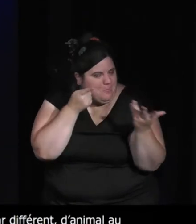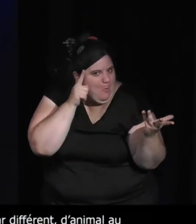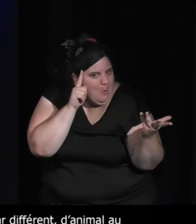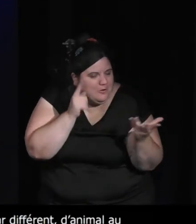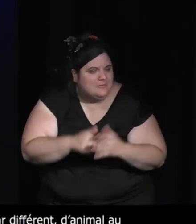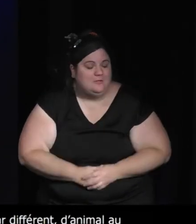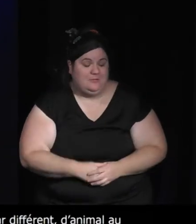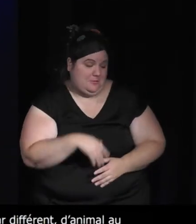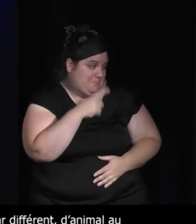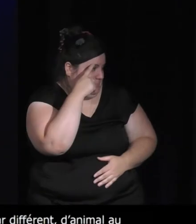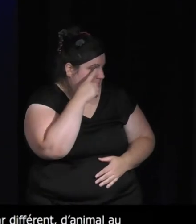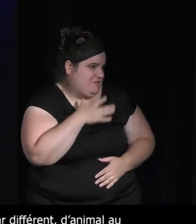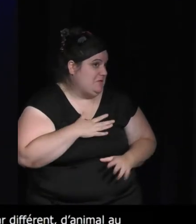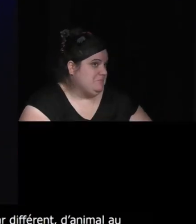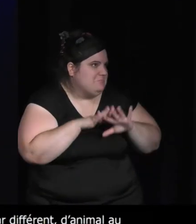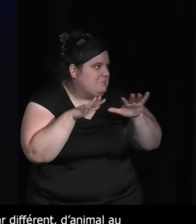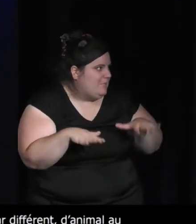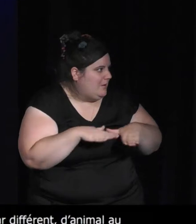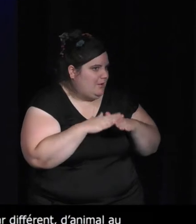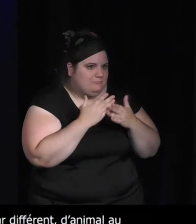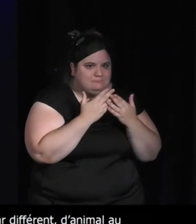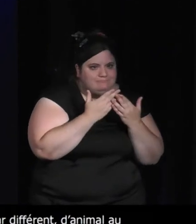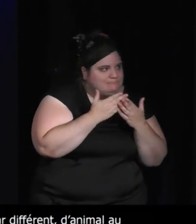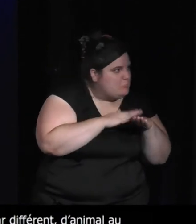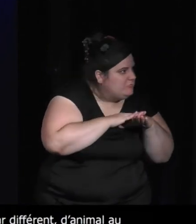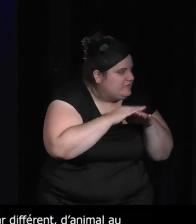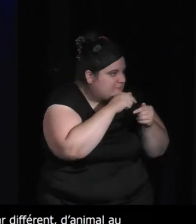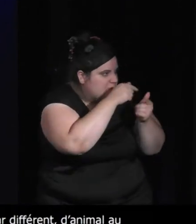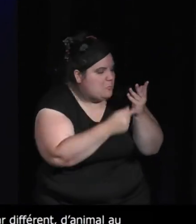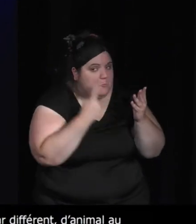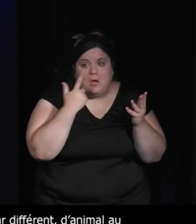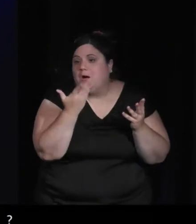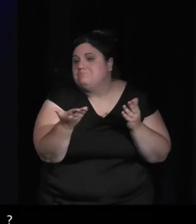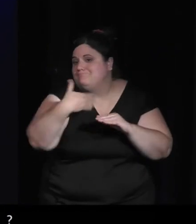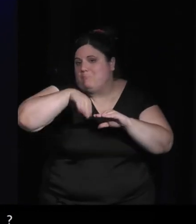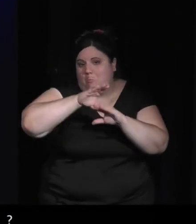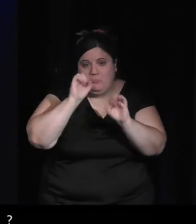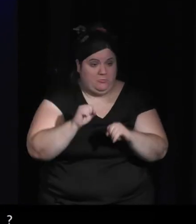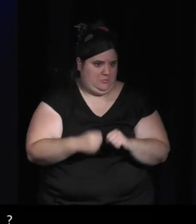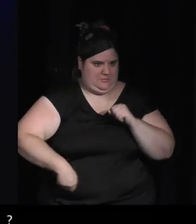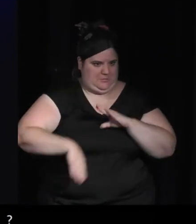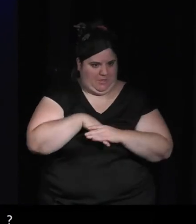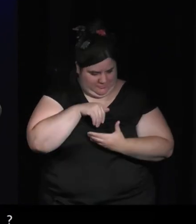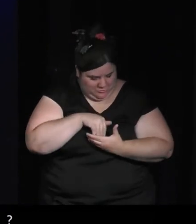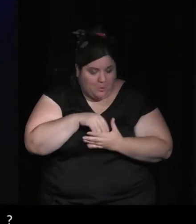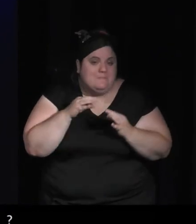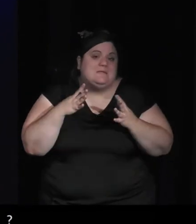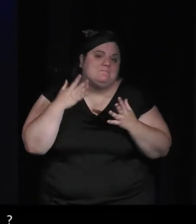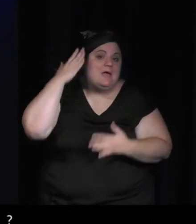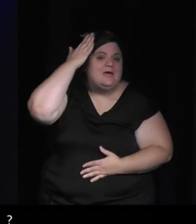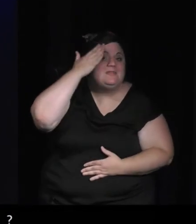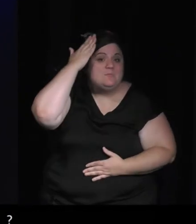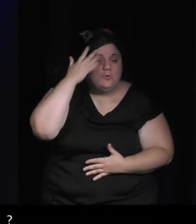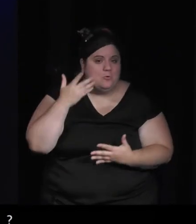réponses je pense que chacun complétera il y a d'abord un rapport avec notre propre animalité puisque même si nous sommes